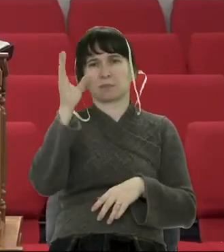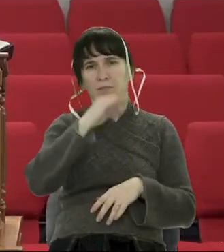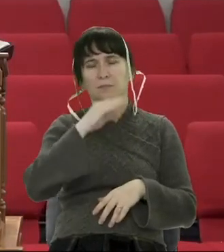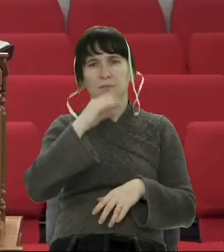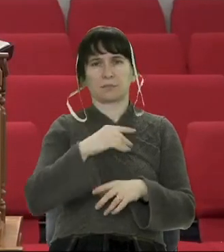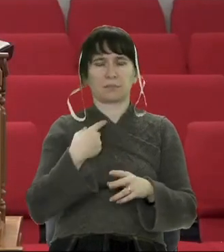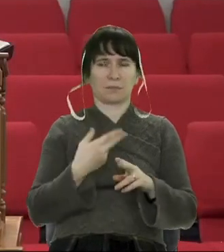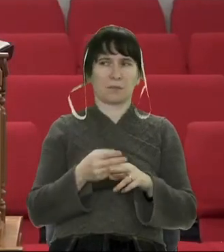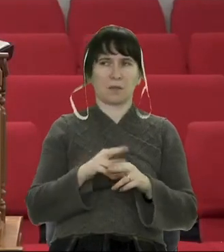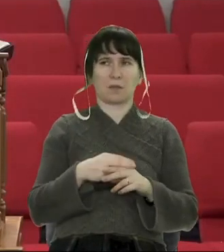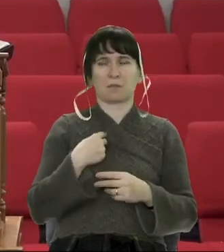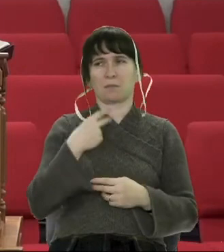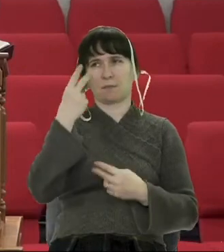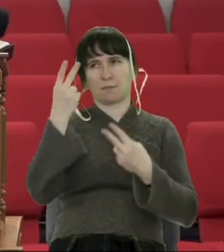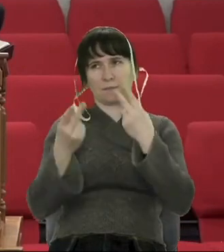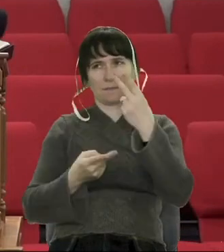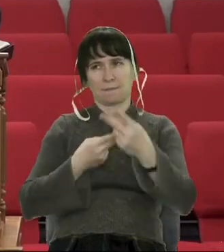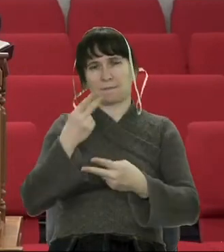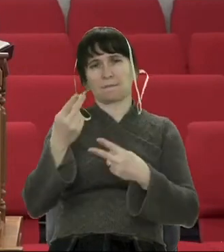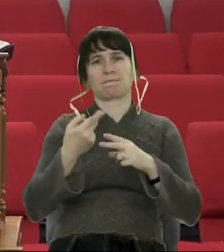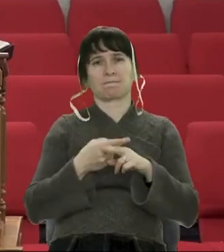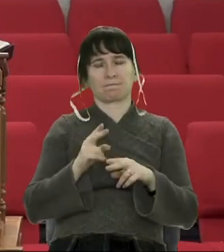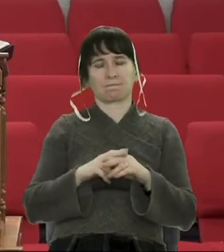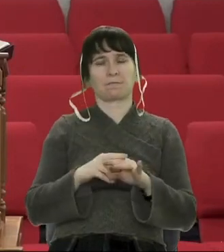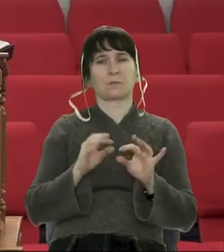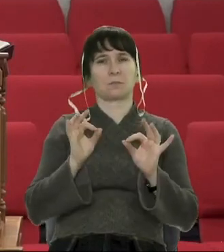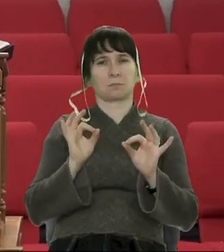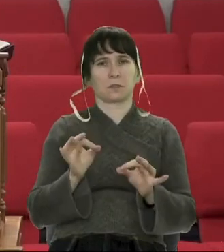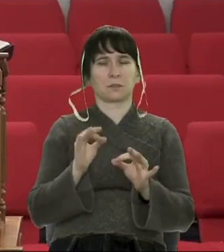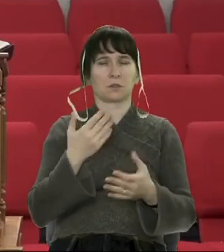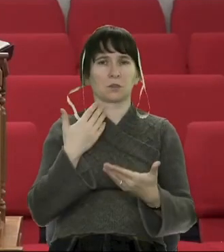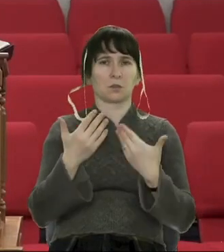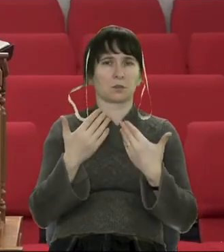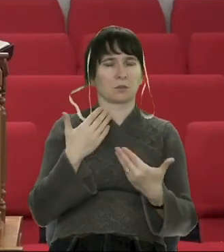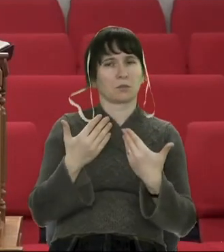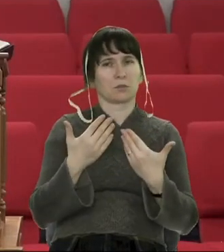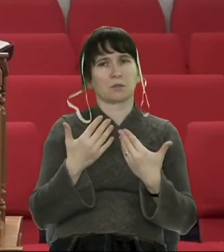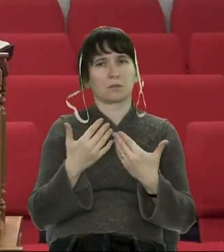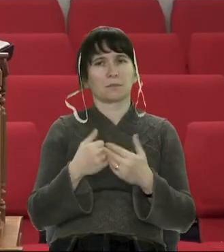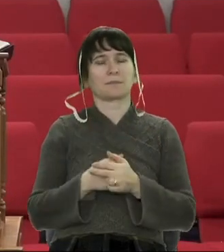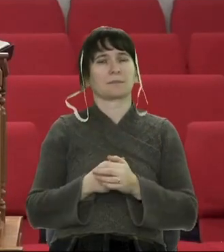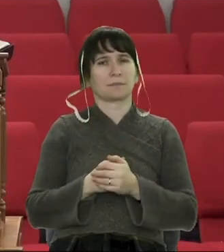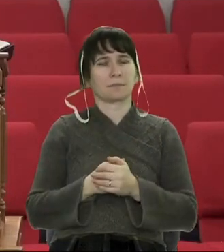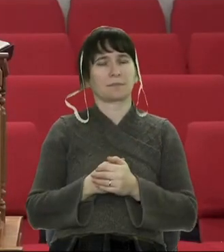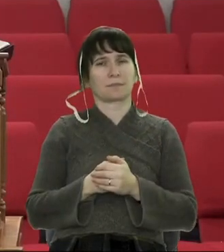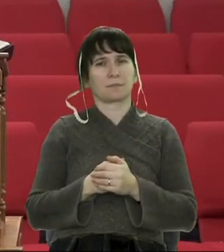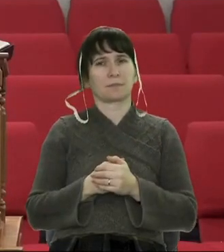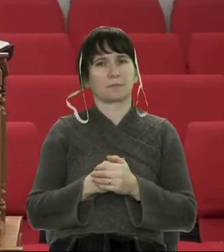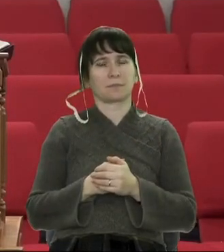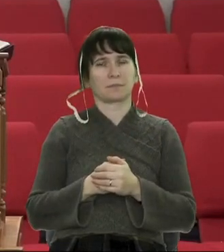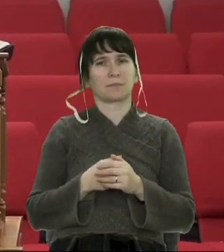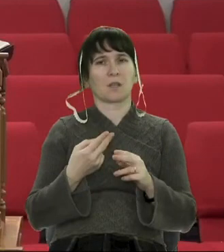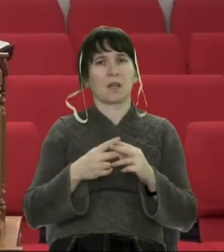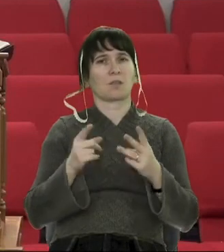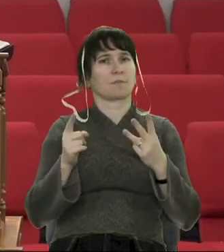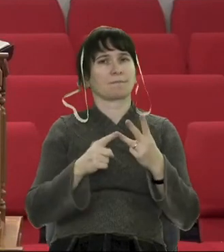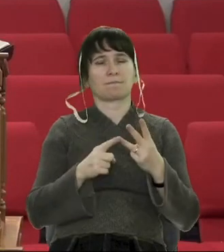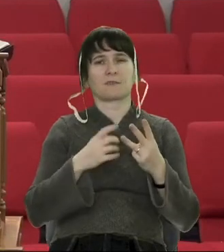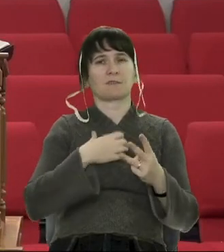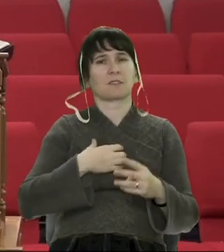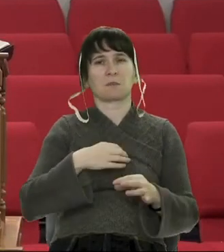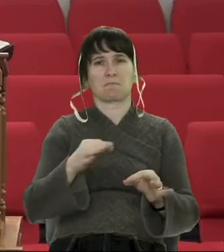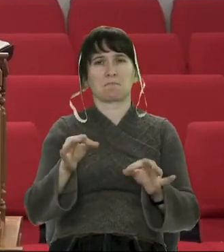і ми, відповідно, вже наше ставлення змушене буде по-іншому реагувати. Так і люди говорять правду